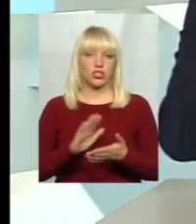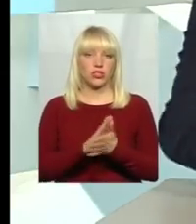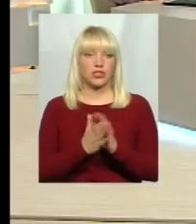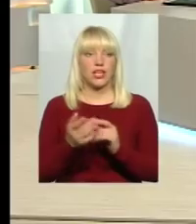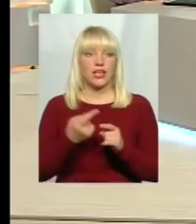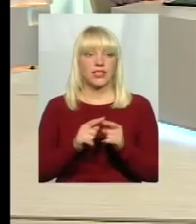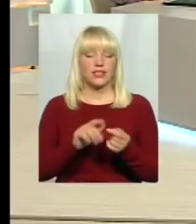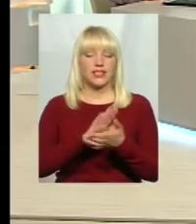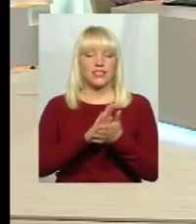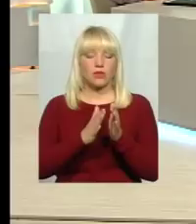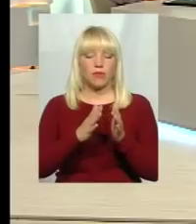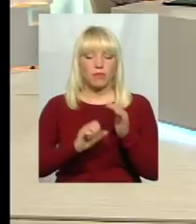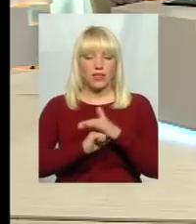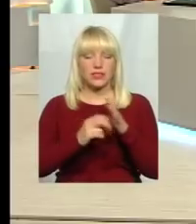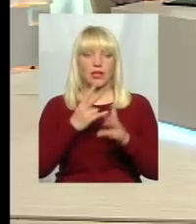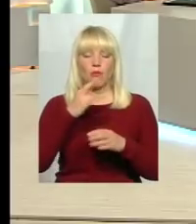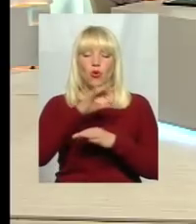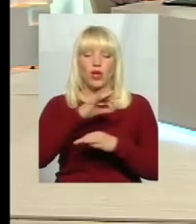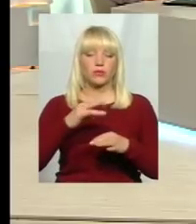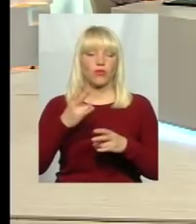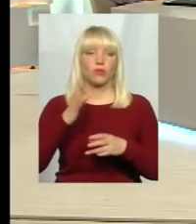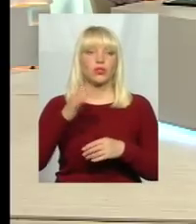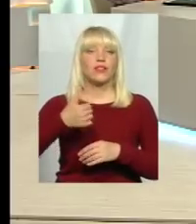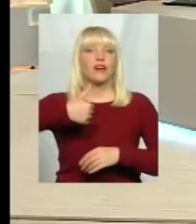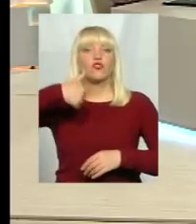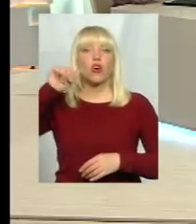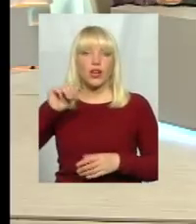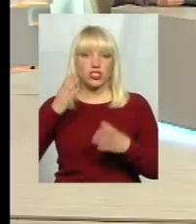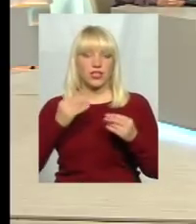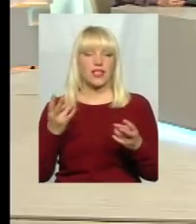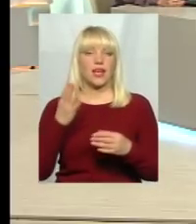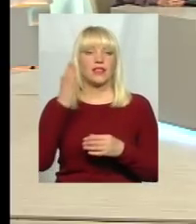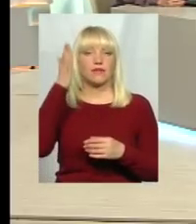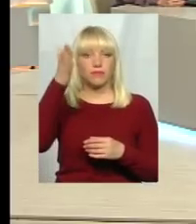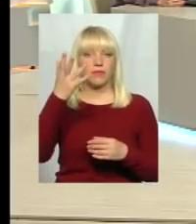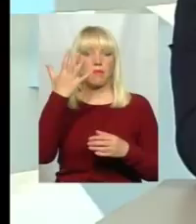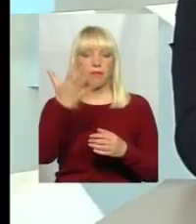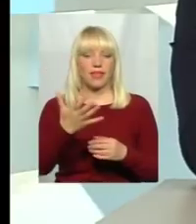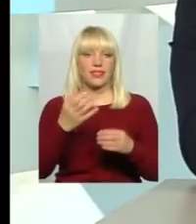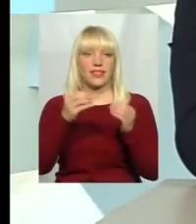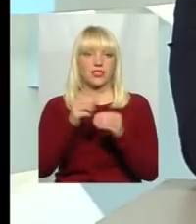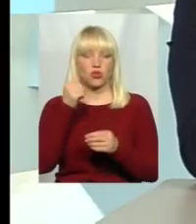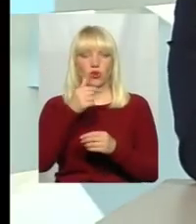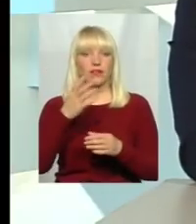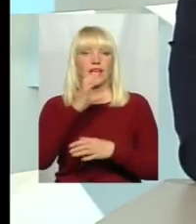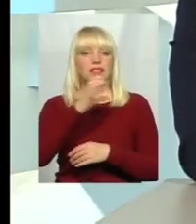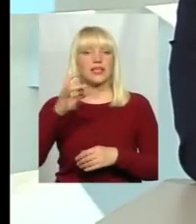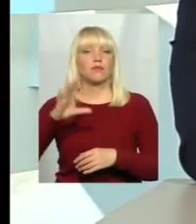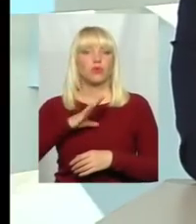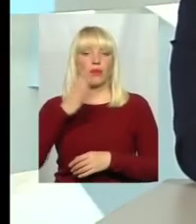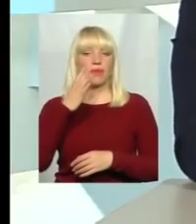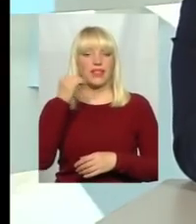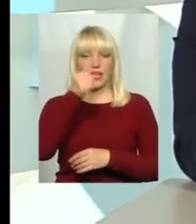дивитися, проєкт повинен бути не вчорашній день, а на 5, на 10 років. От то, що в Радянській Союз були п'ятирічки, обов'язковому порядку треба